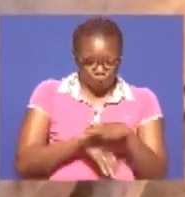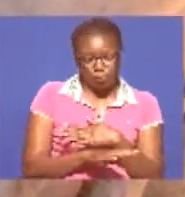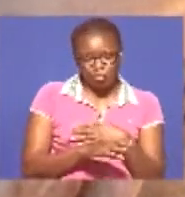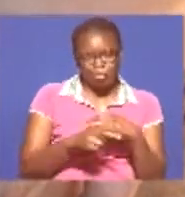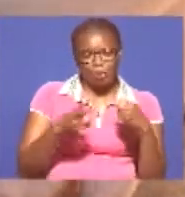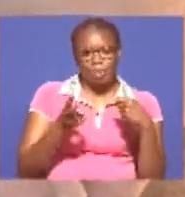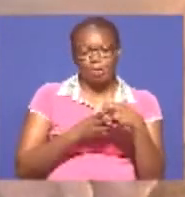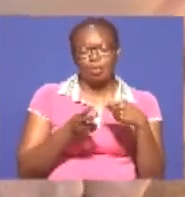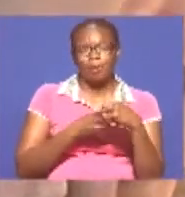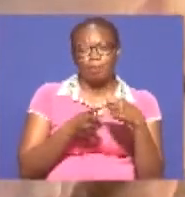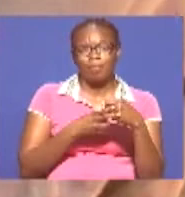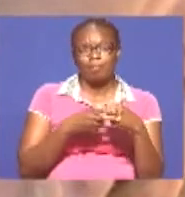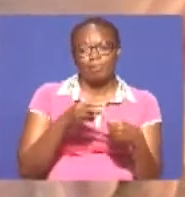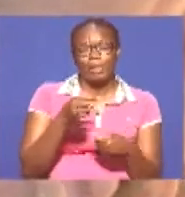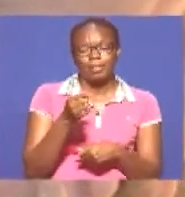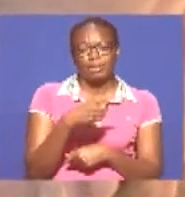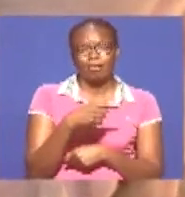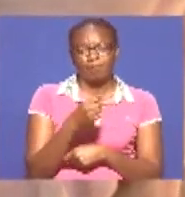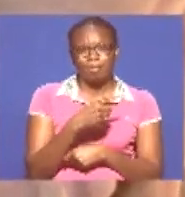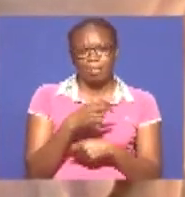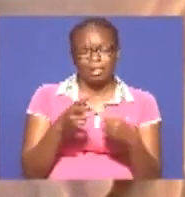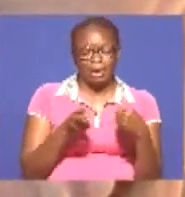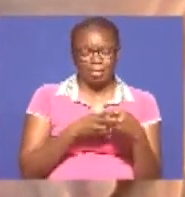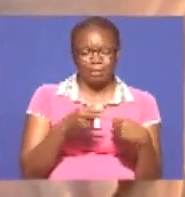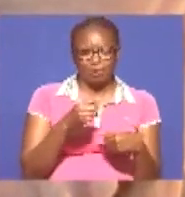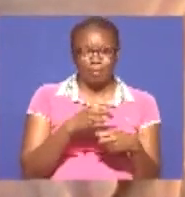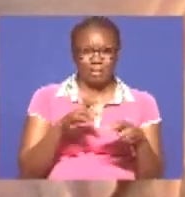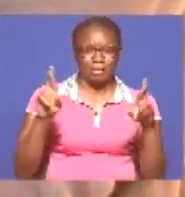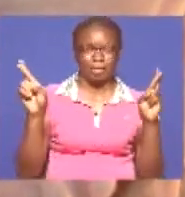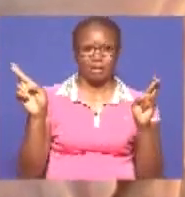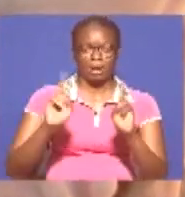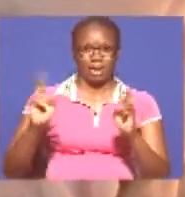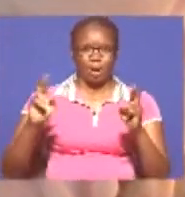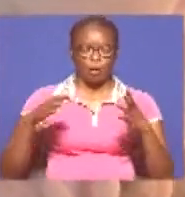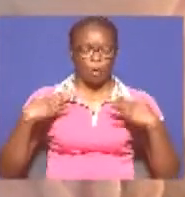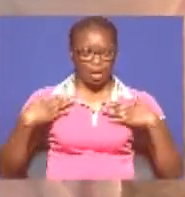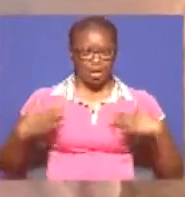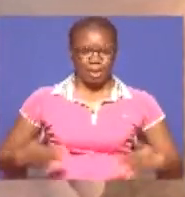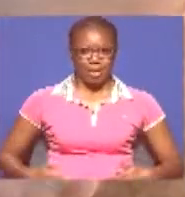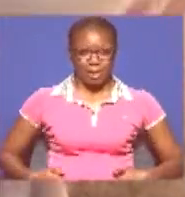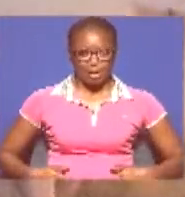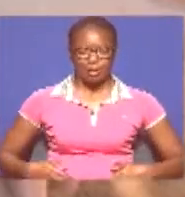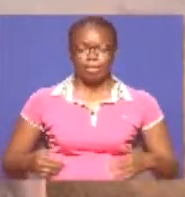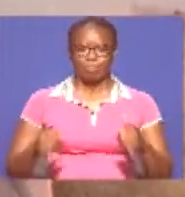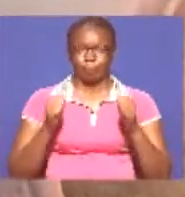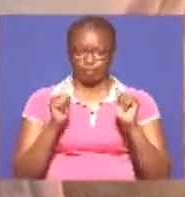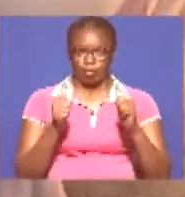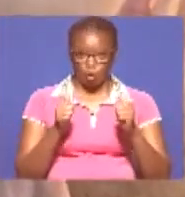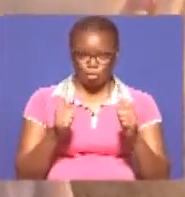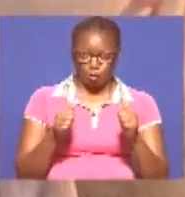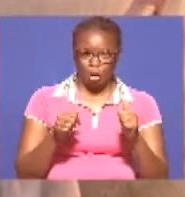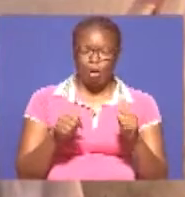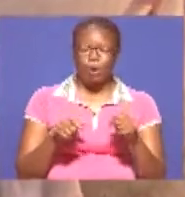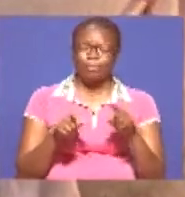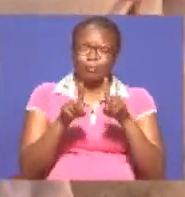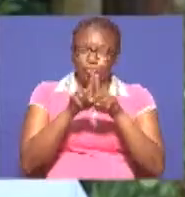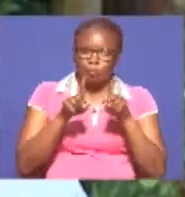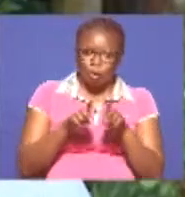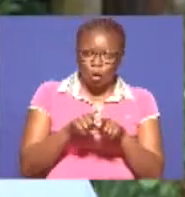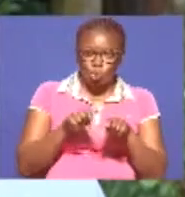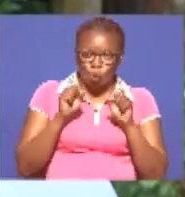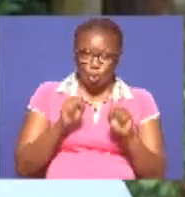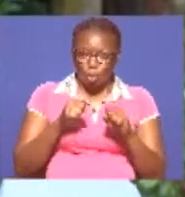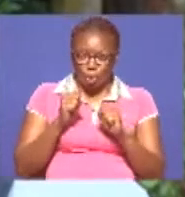Akifika miezi saba na kuanga, amekoma, viungo na tena hormones